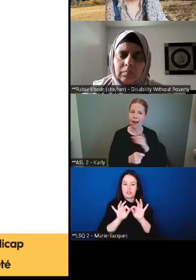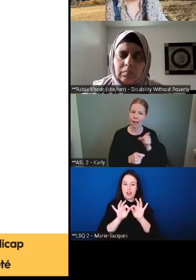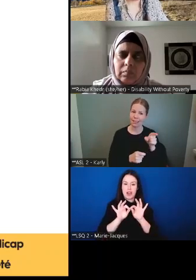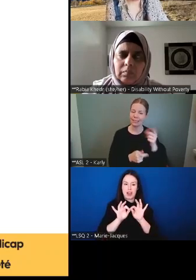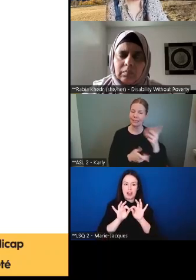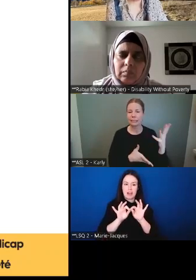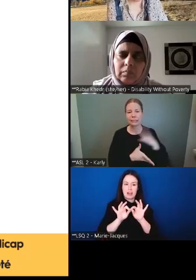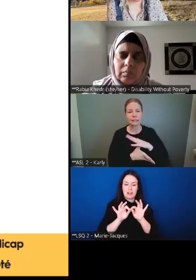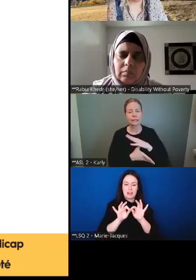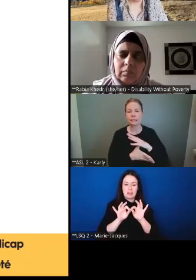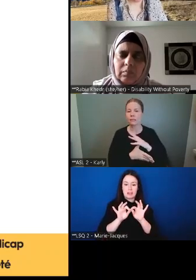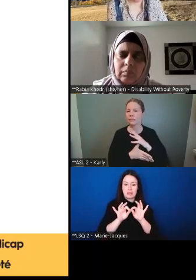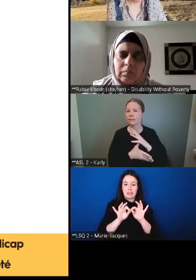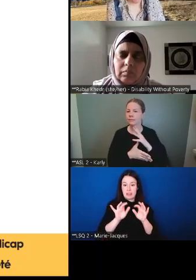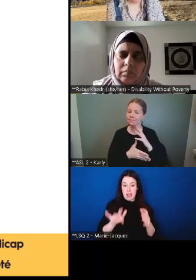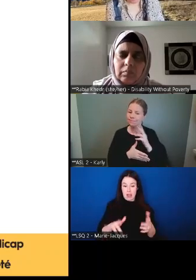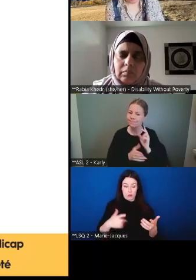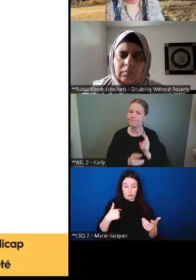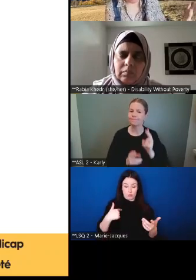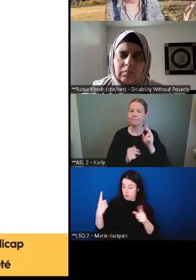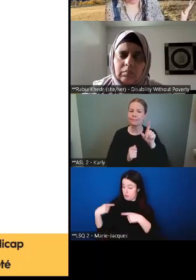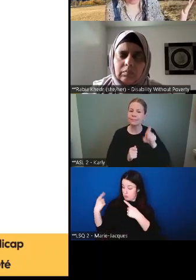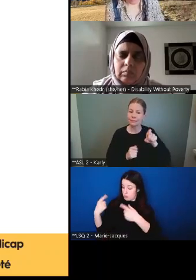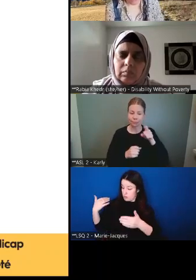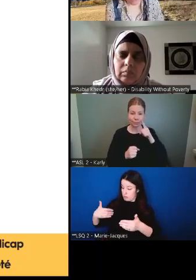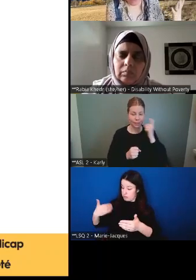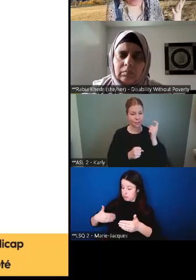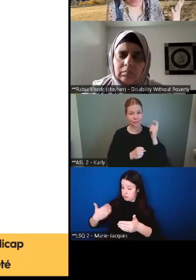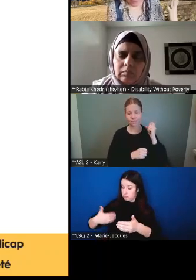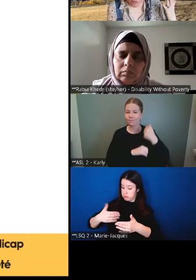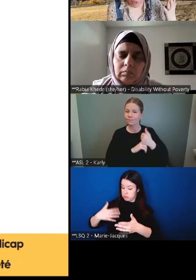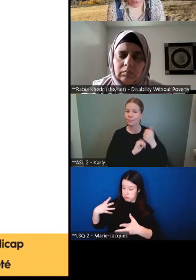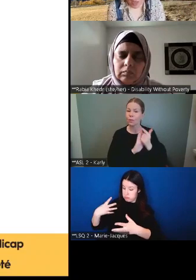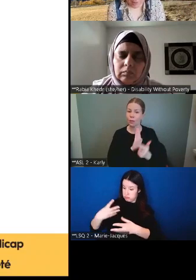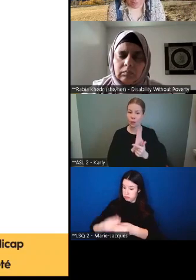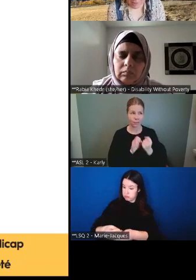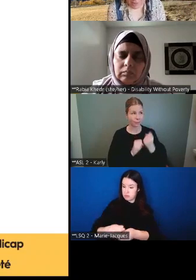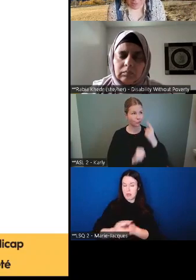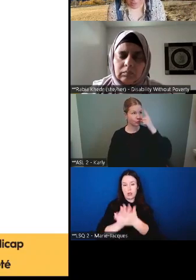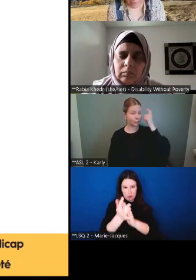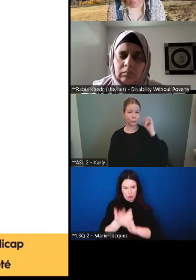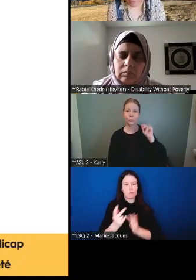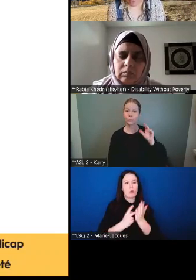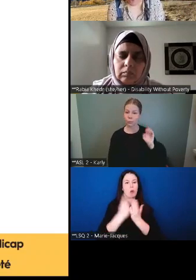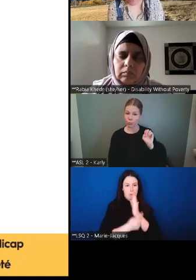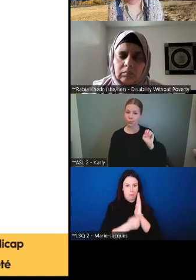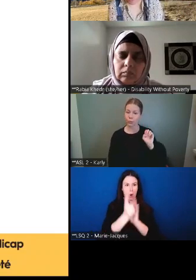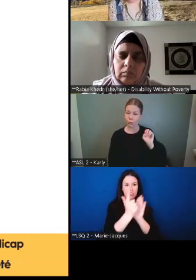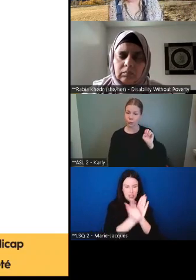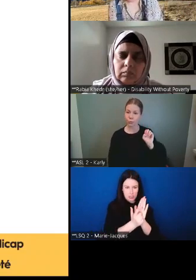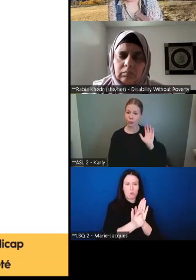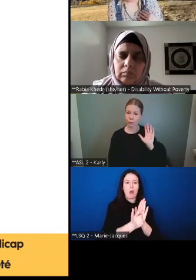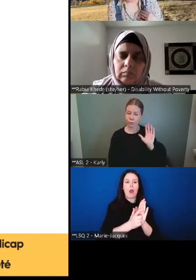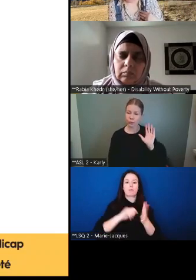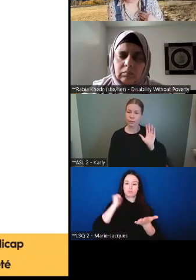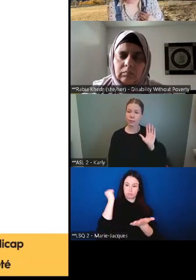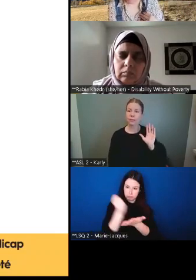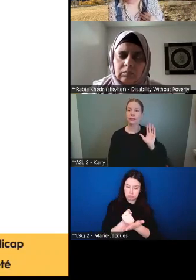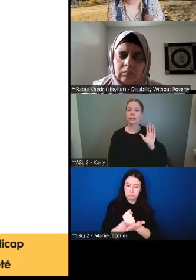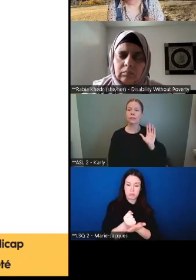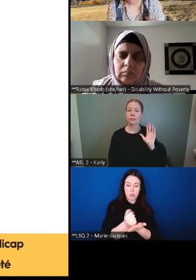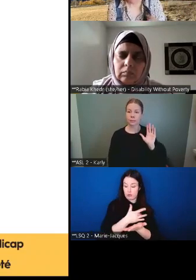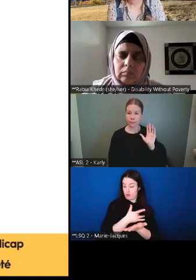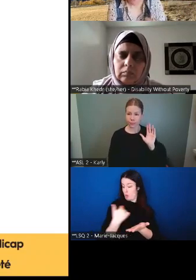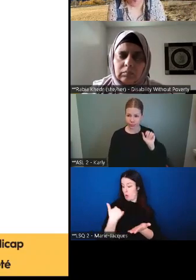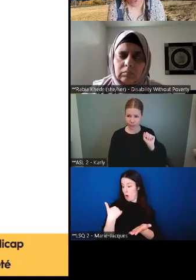bref de où nous en sommes est devenu projet de loi entériné au mois de juin dernier.